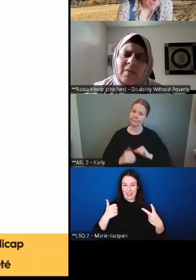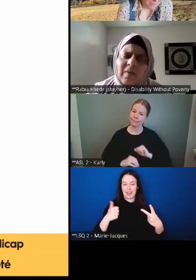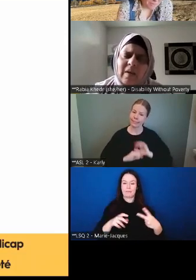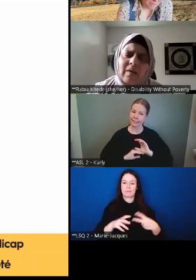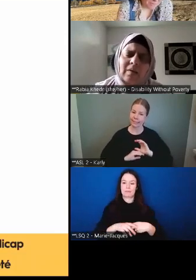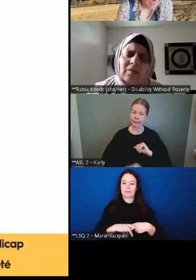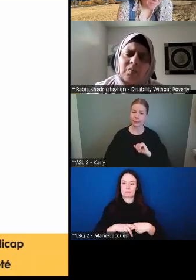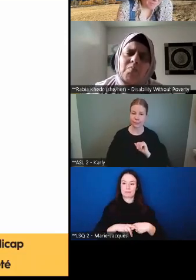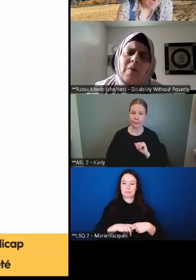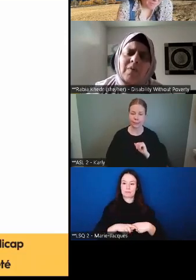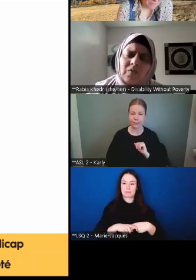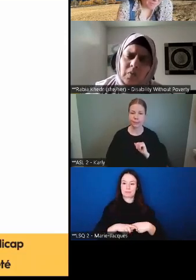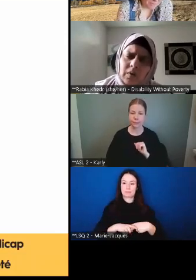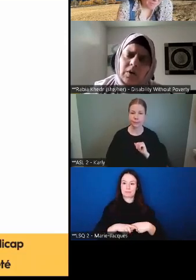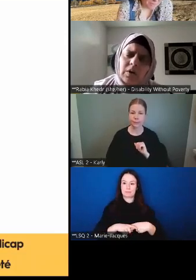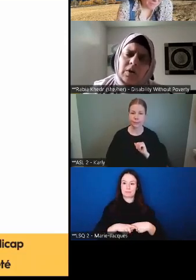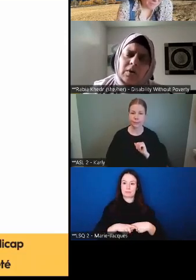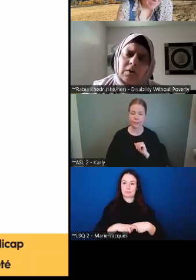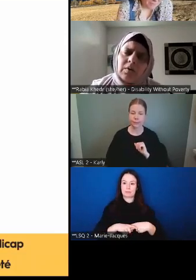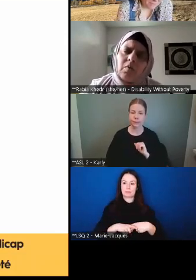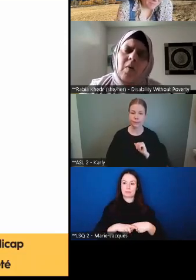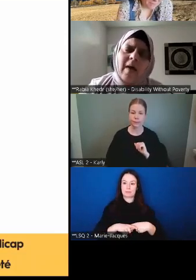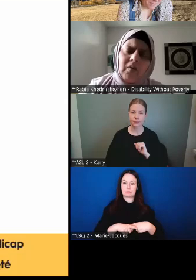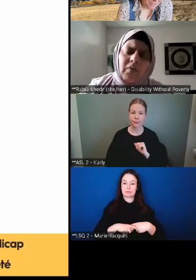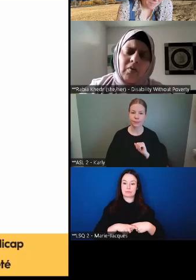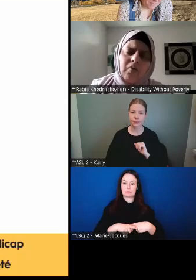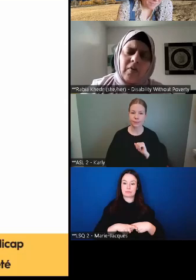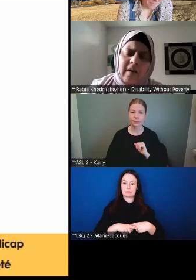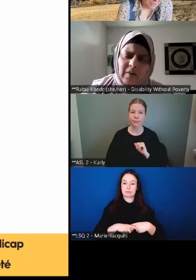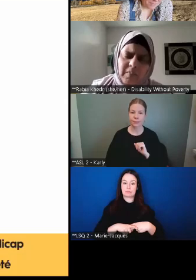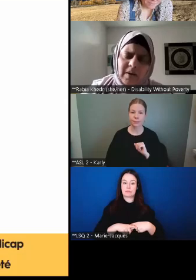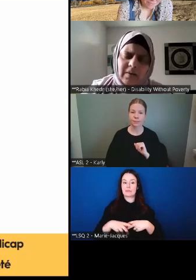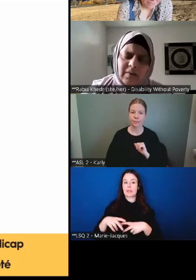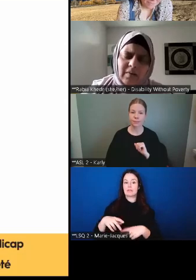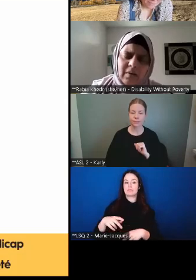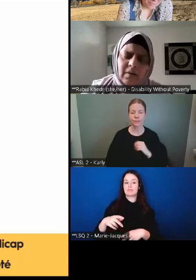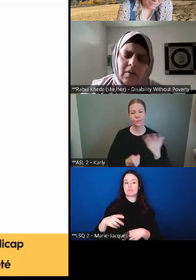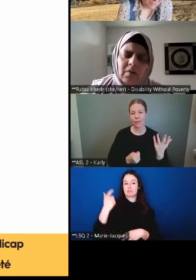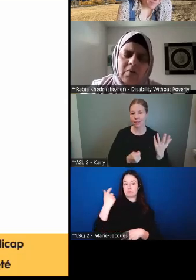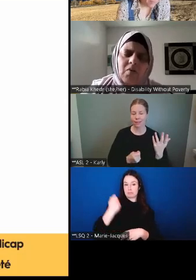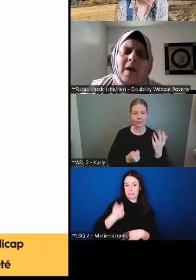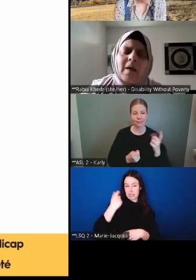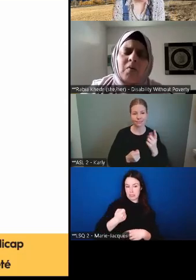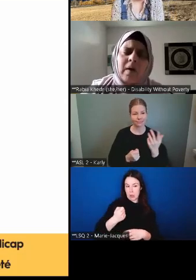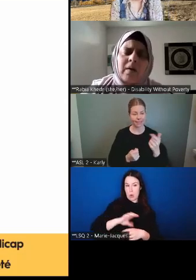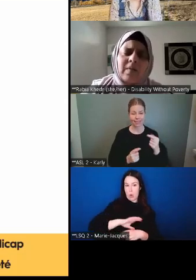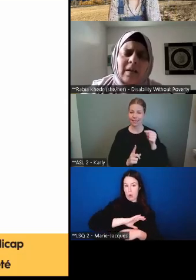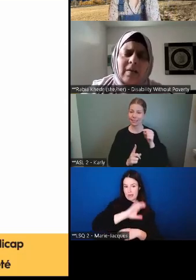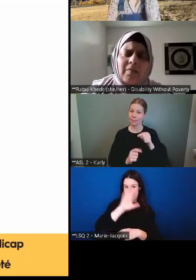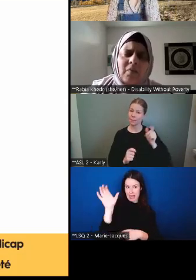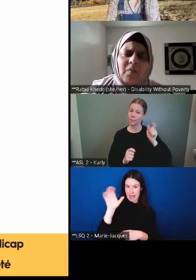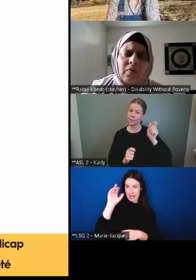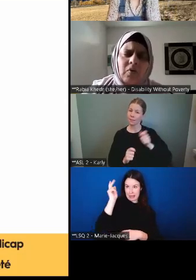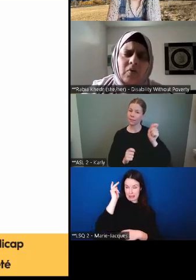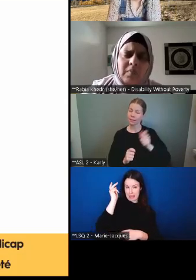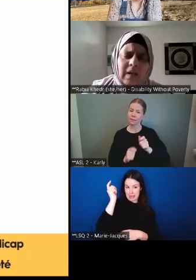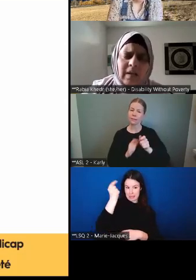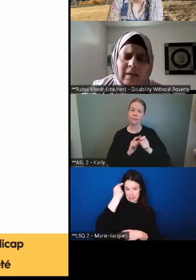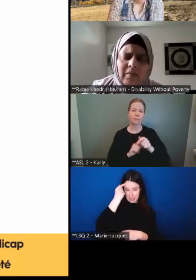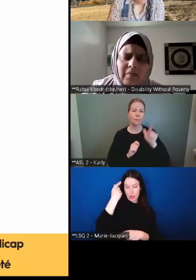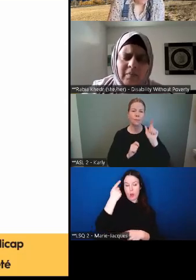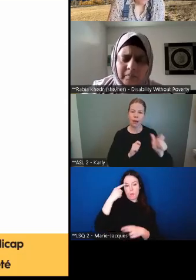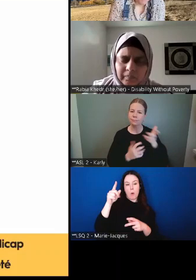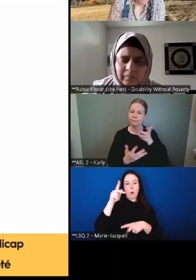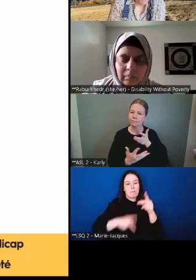Bien, cette prestation canadienne pour les personnes vivant en situation de handicap doit fonctionner pour tous et toutes. peu